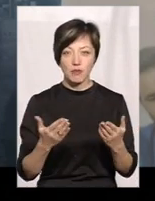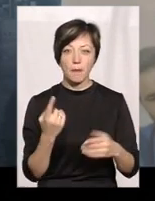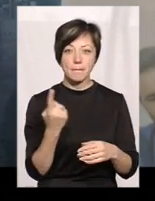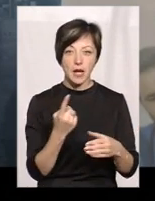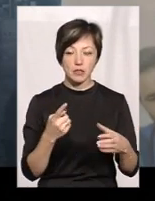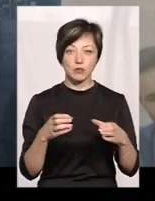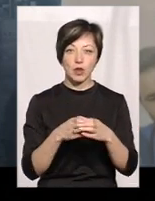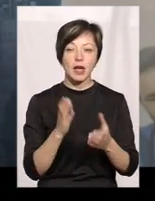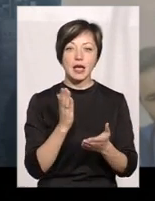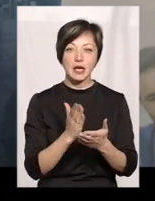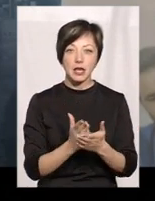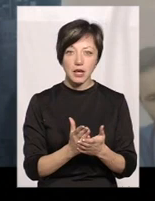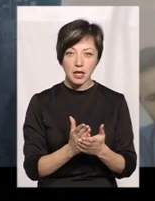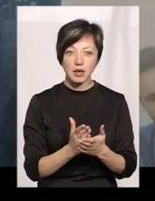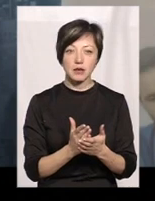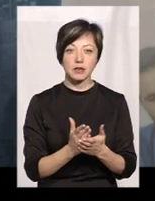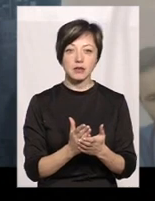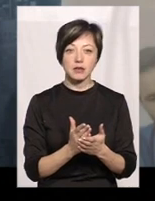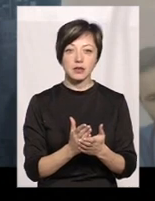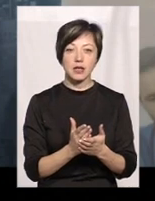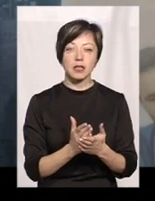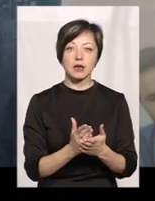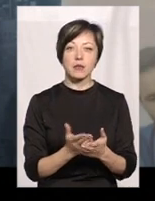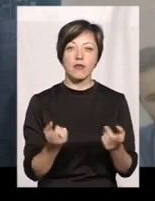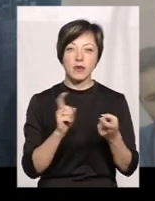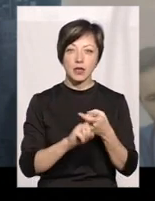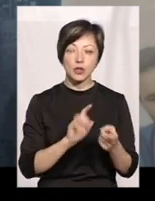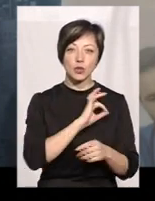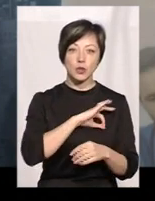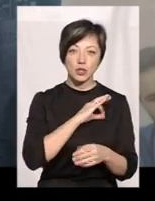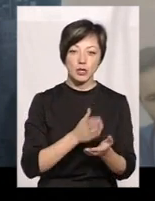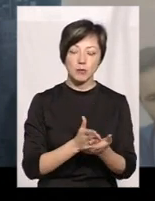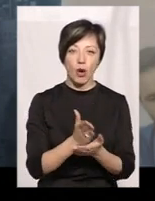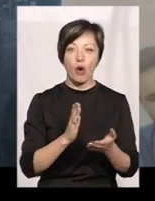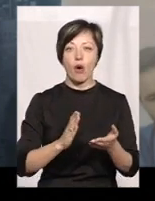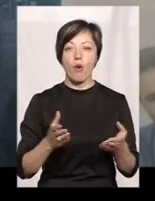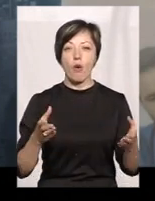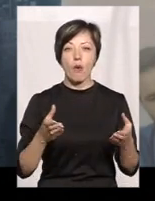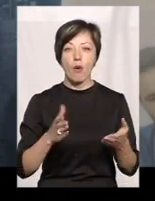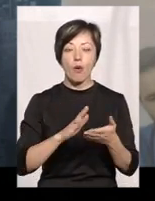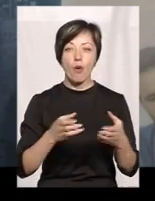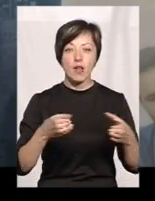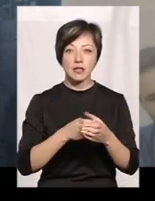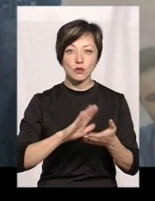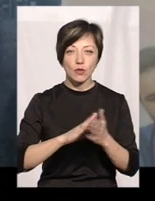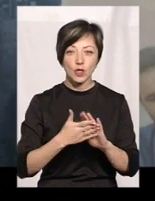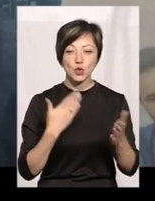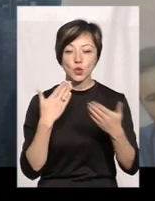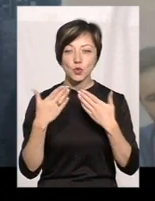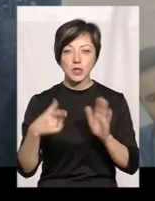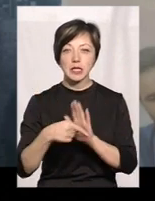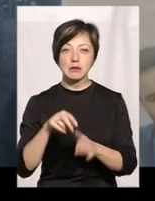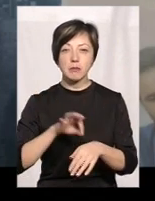Далі йдуть блоки, у нас пов'язані з юридичними аспектами. Це колективні договори, це, знову ж таки, стосунки з пацієнтами,